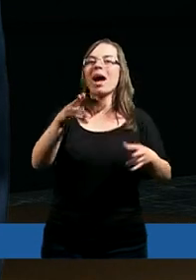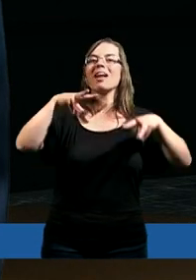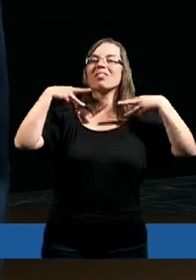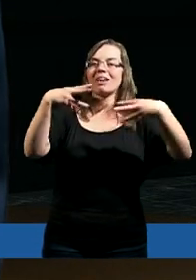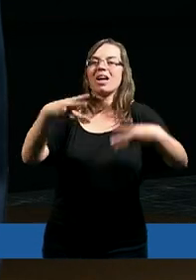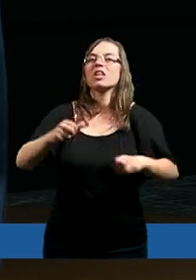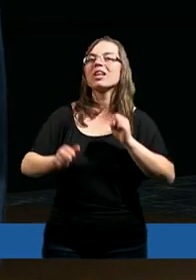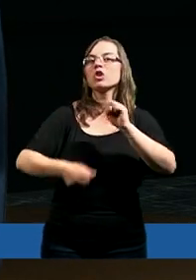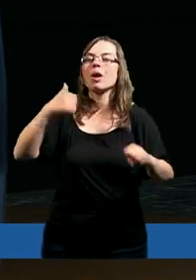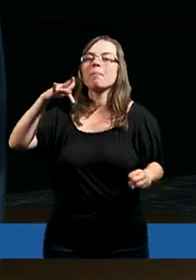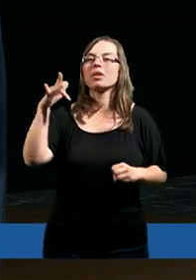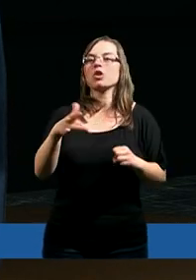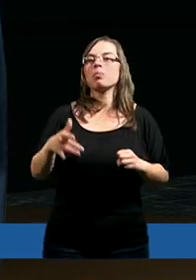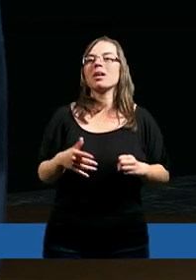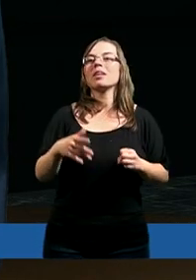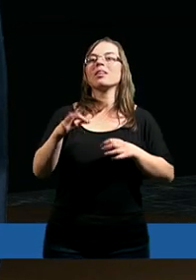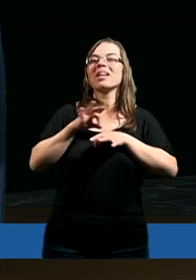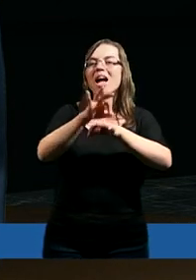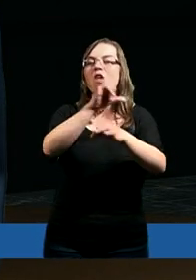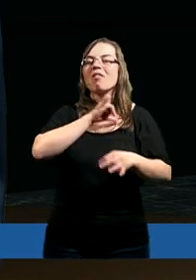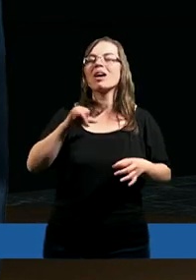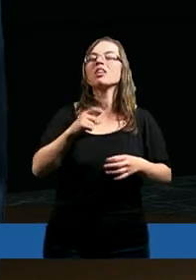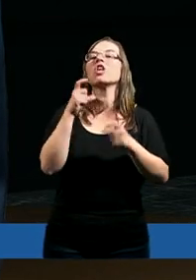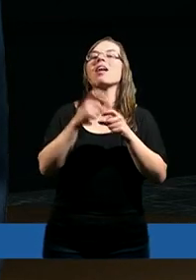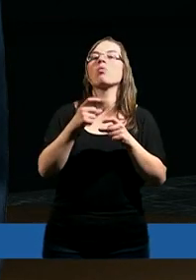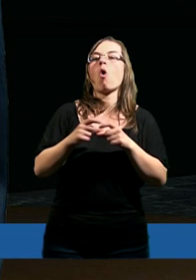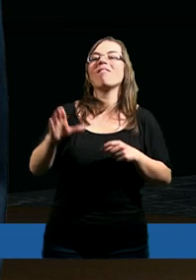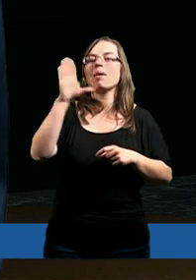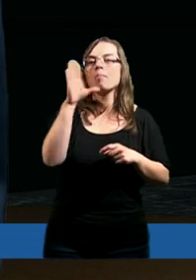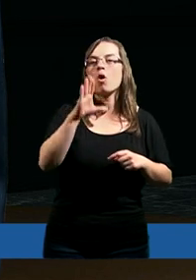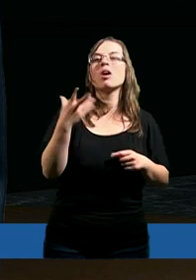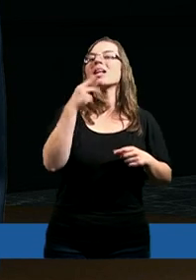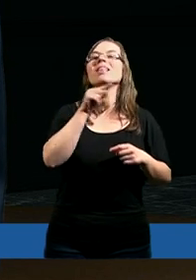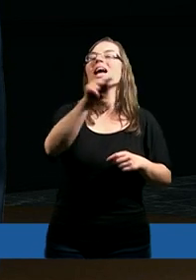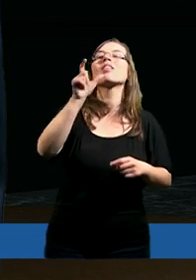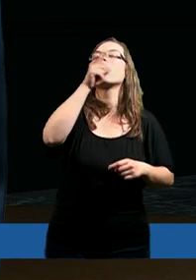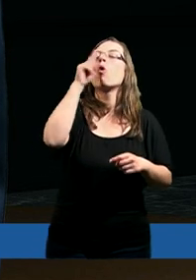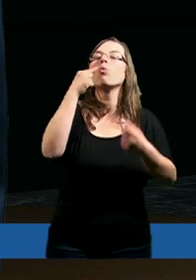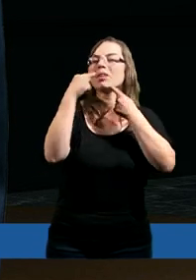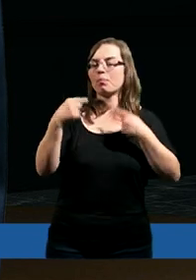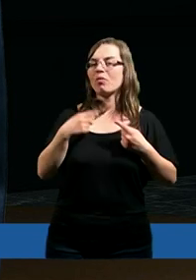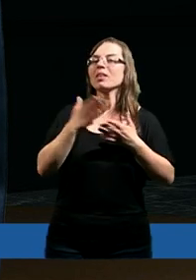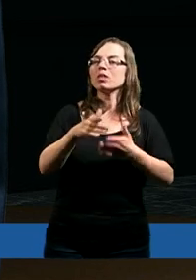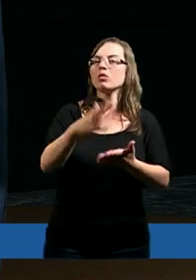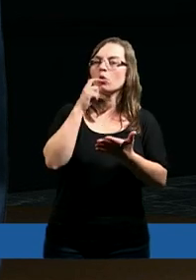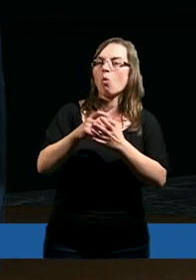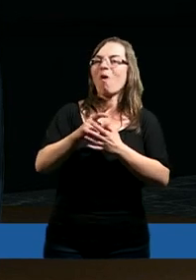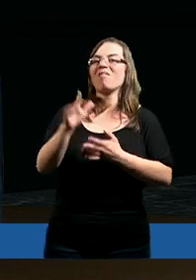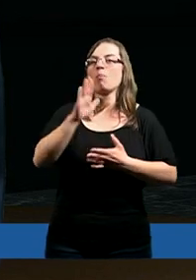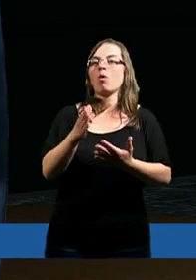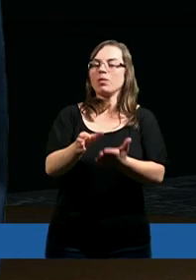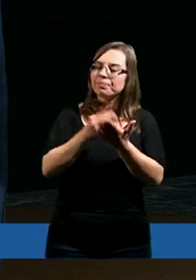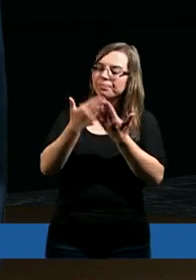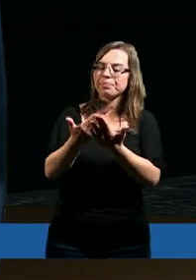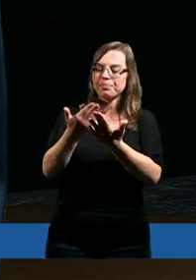bardzo ważne, żebyśmy kierowali się Słowem Bożym, nie odstępowali od Słowa Bożego, tak jak